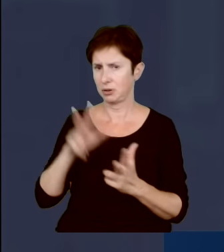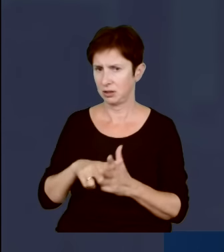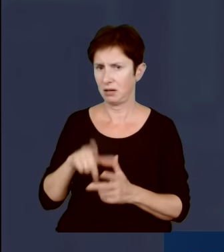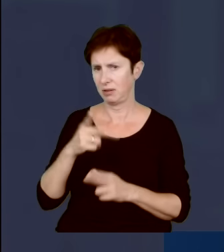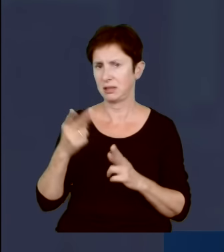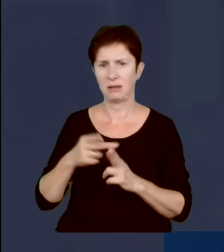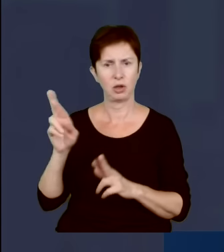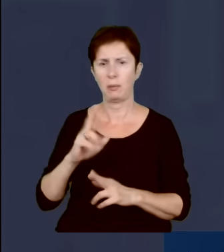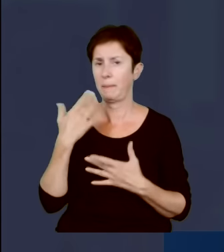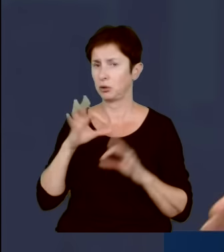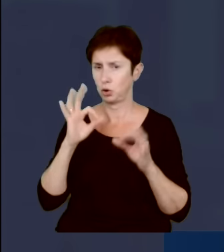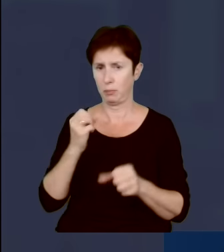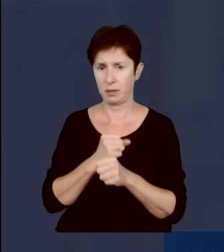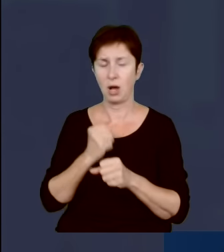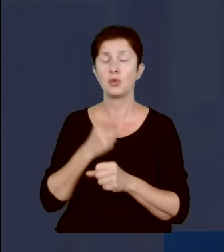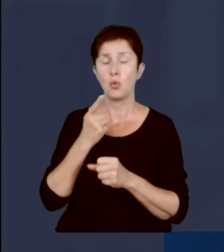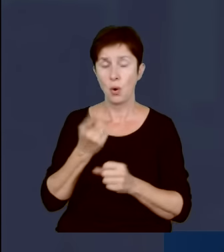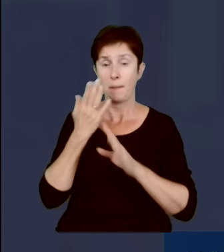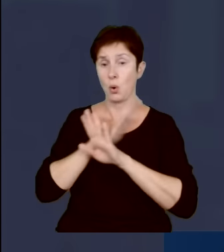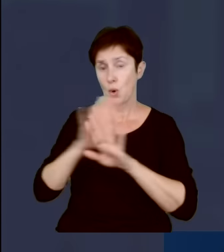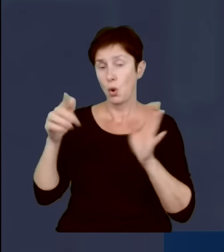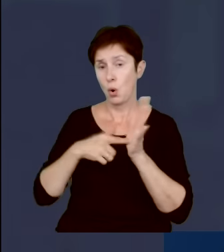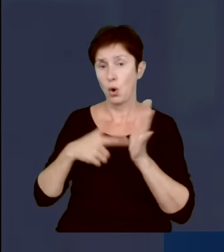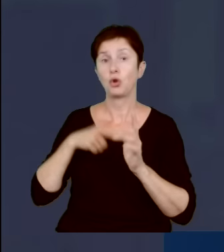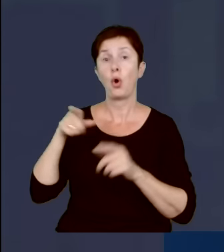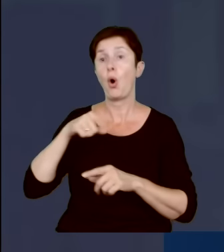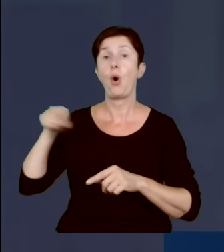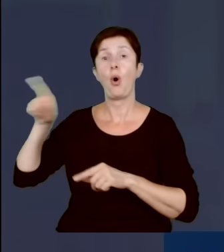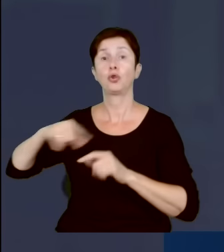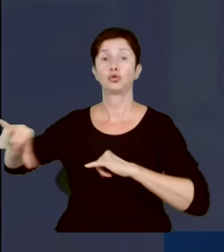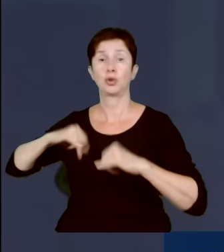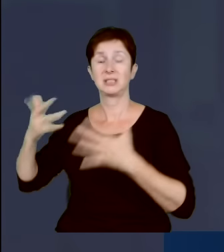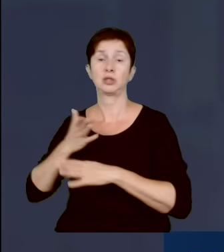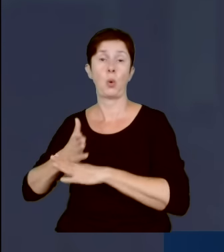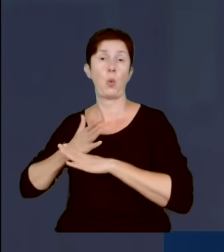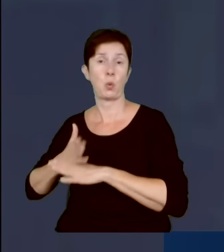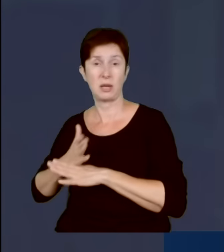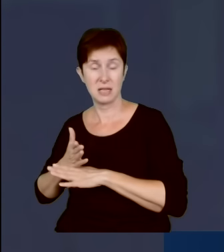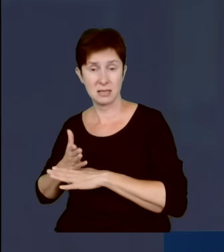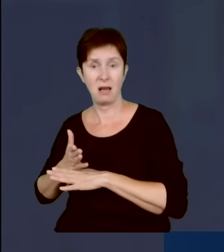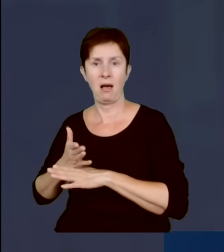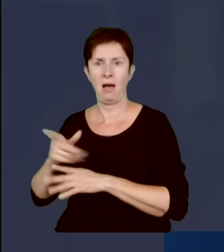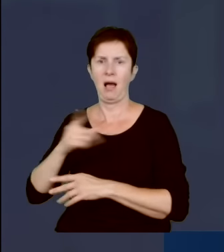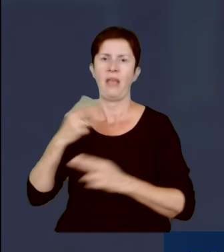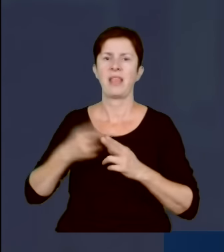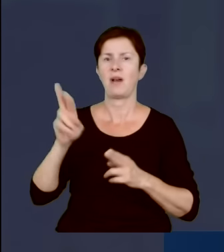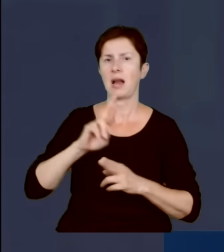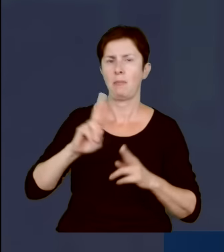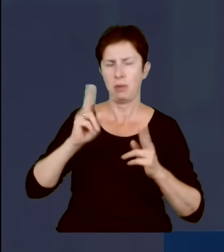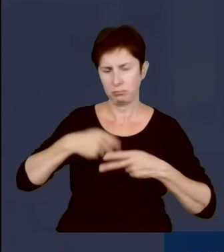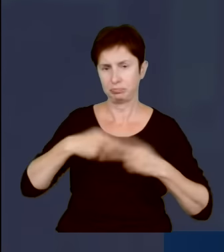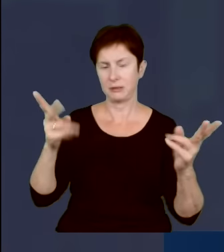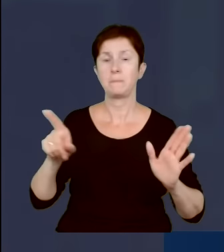Telewizja Republika, pokazując właśnie to, co miało być ukryte. To, co miało być ukryte. No i postawa szefa sztabu